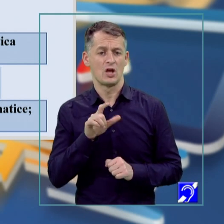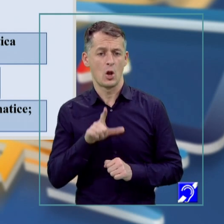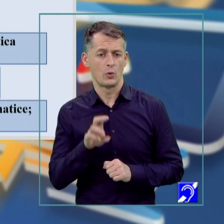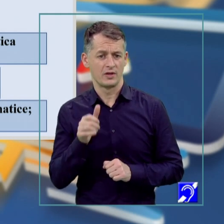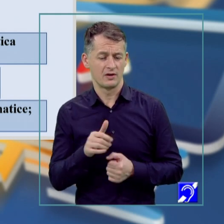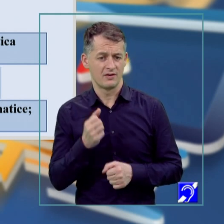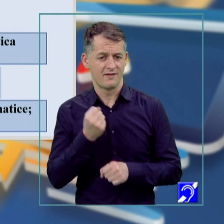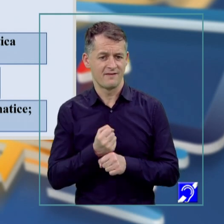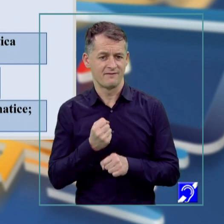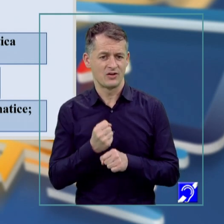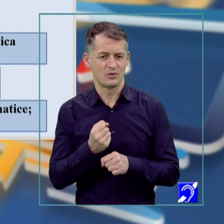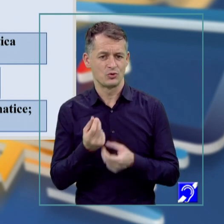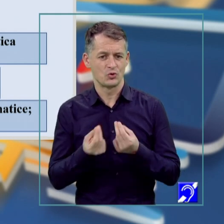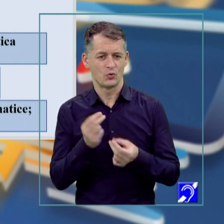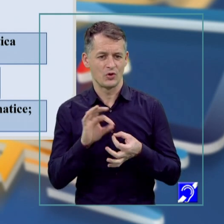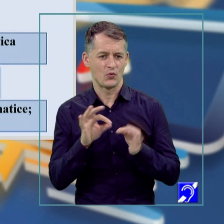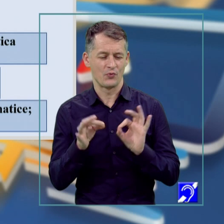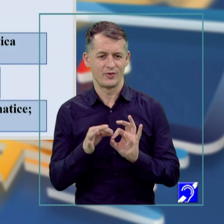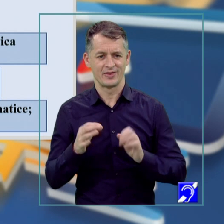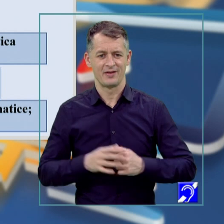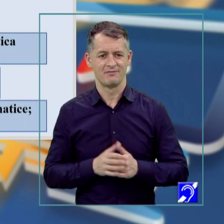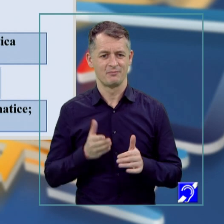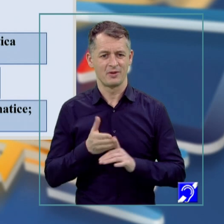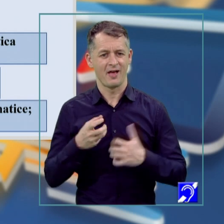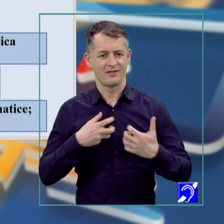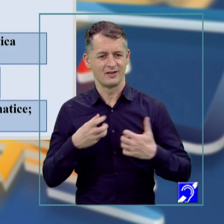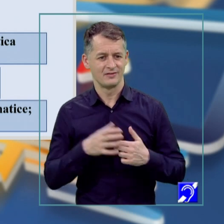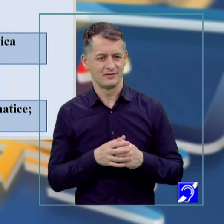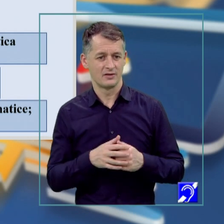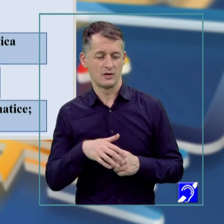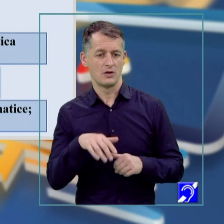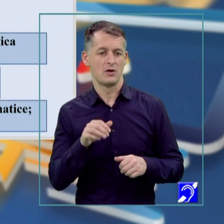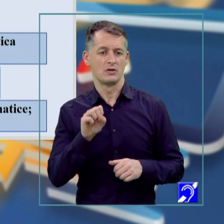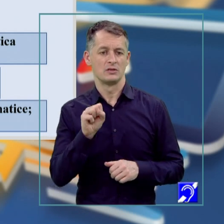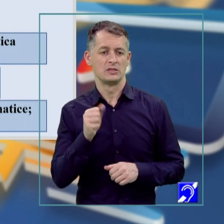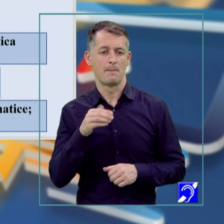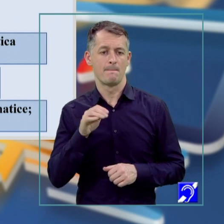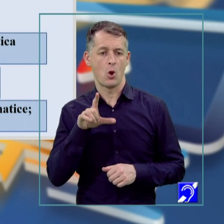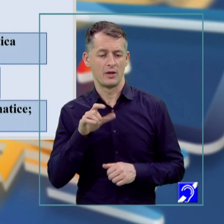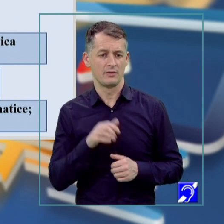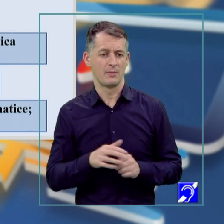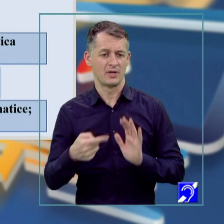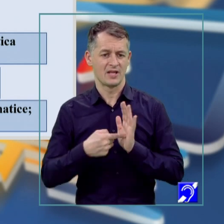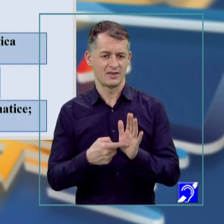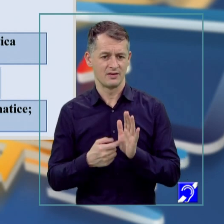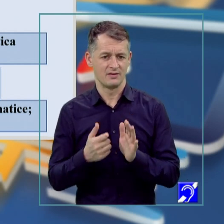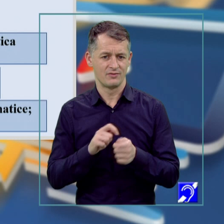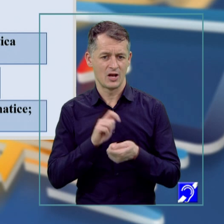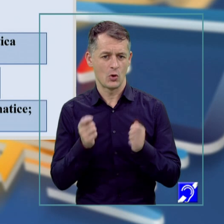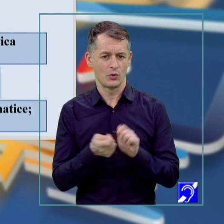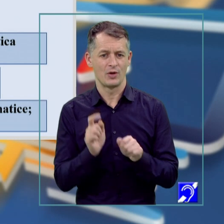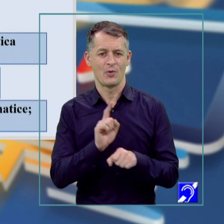cuvinte, mergând până la consonanțe cu efect artistic. Funcția simbolic-reprezentativă când înlocuim obiecte, fenomene cu